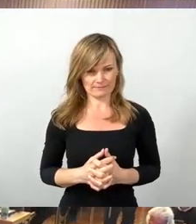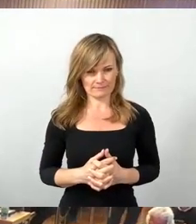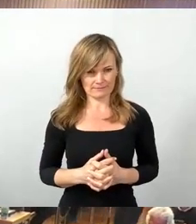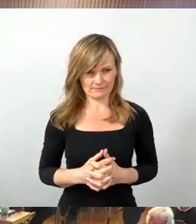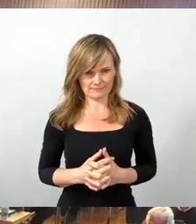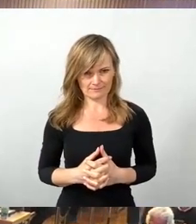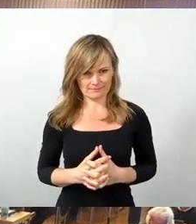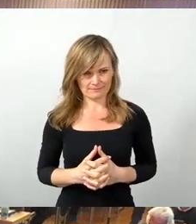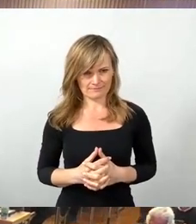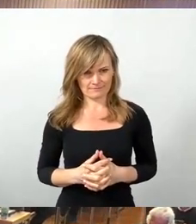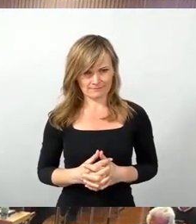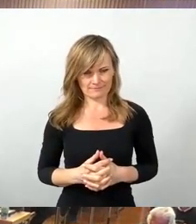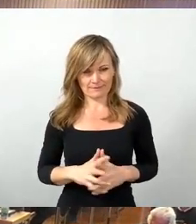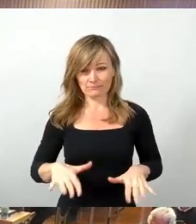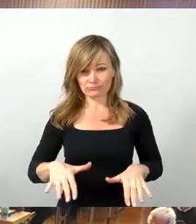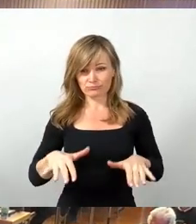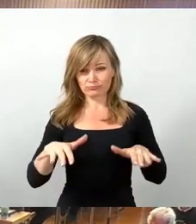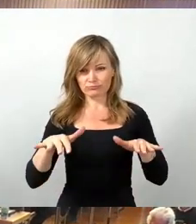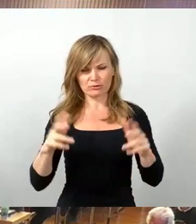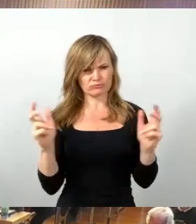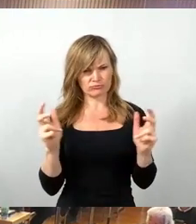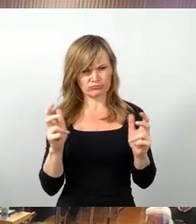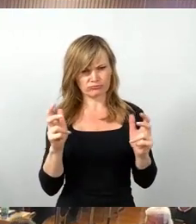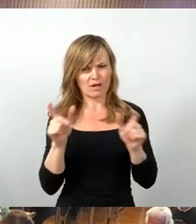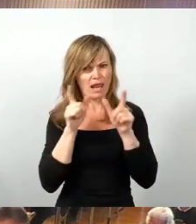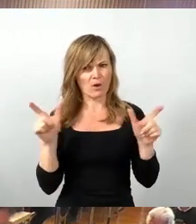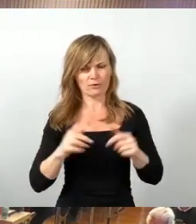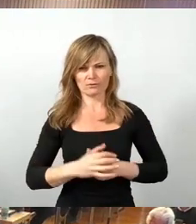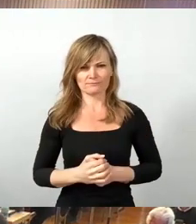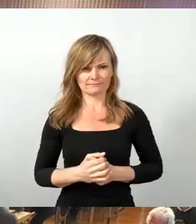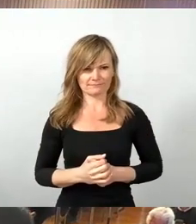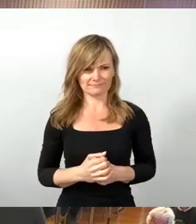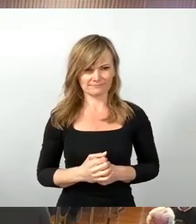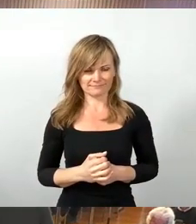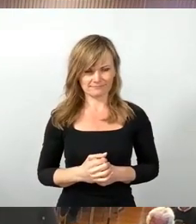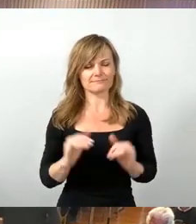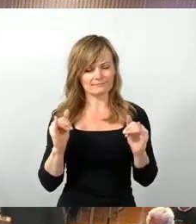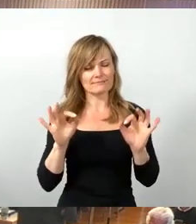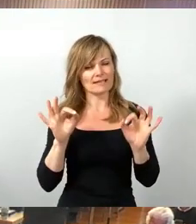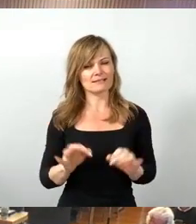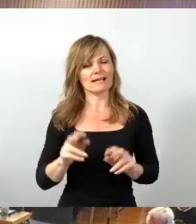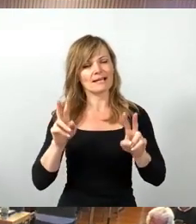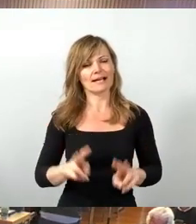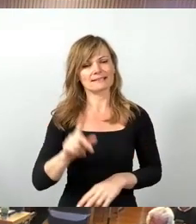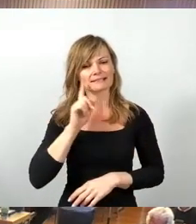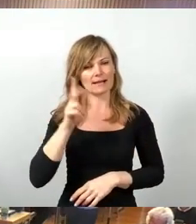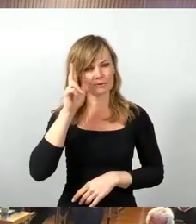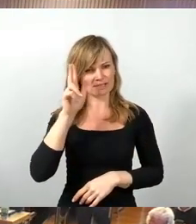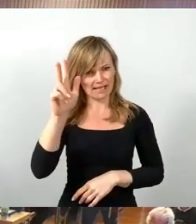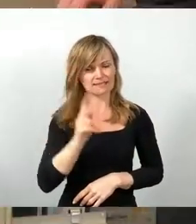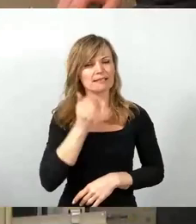Das ist echt ein bisschen laut hier. Sehr geehrte Damen und Herren, liebe Kolleginnen und Kollegen,